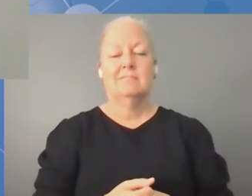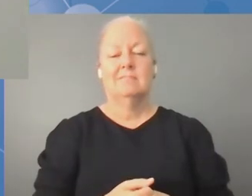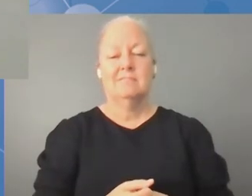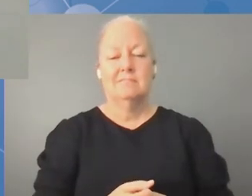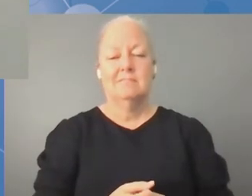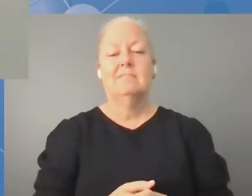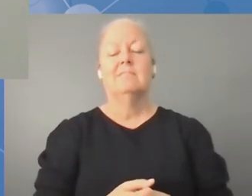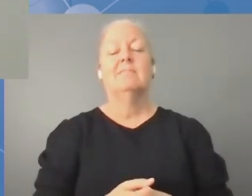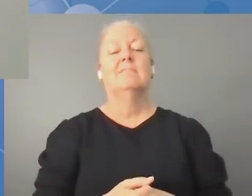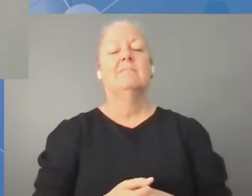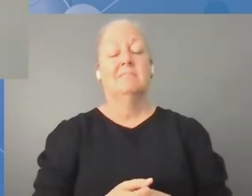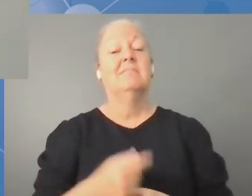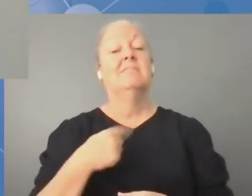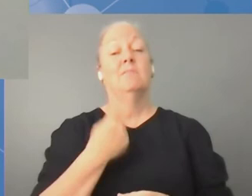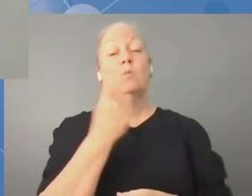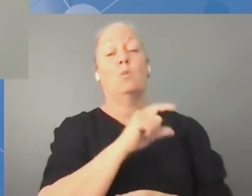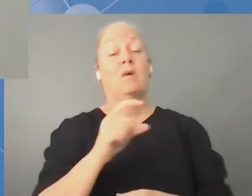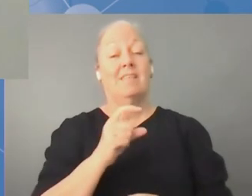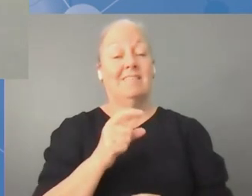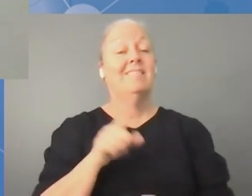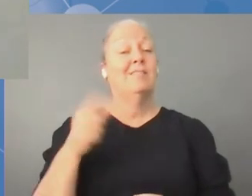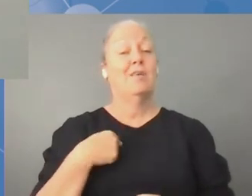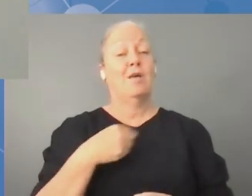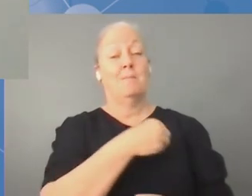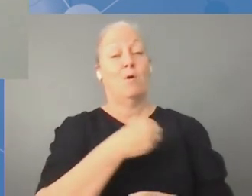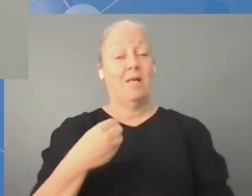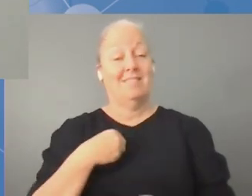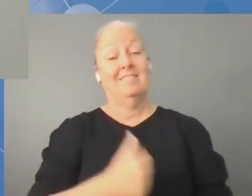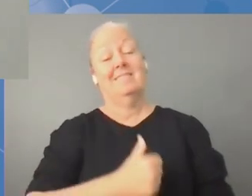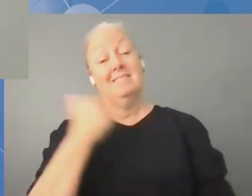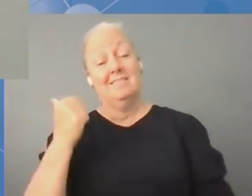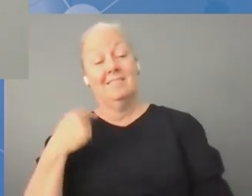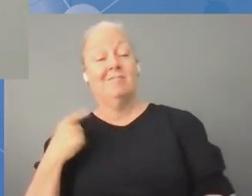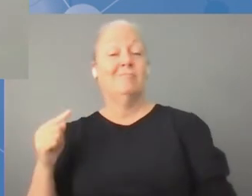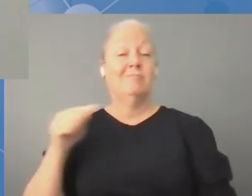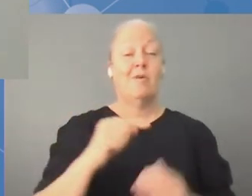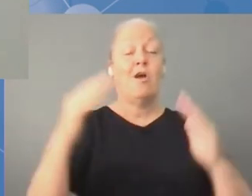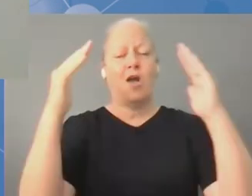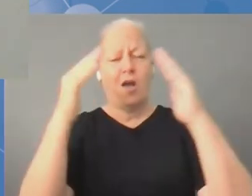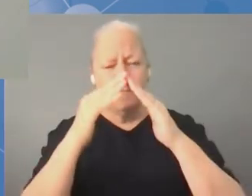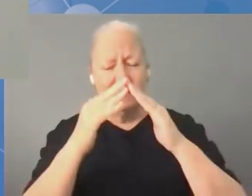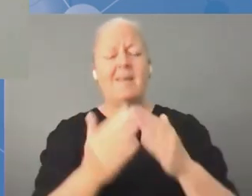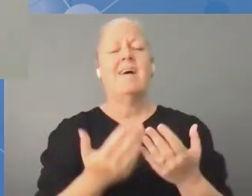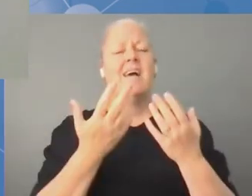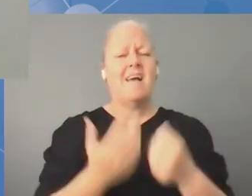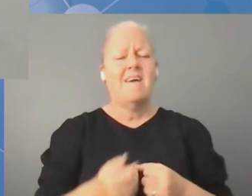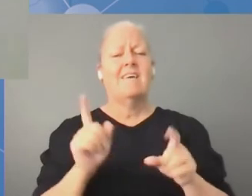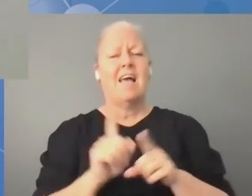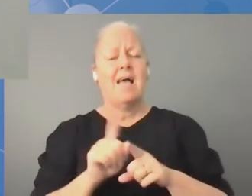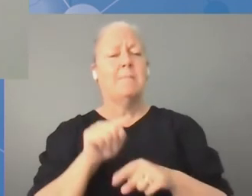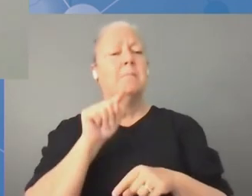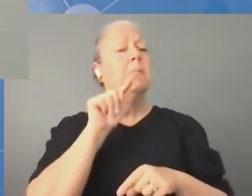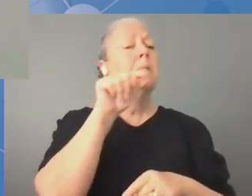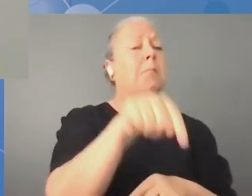uczestniczyć w tym wydarzeniu. Nie mogłem dojechać do Polski, ale i tak mogę powiedzieć, że